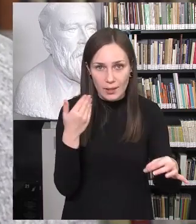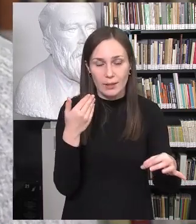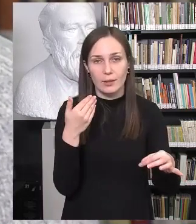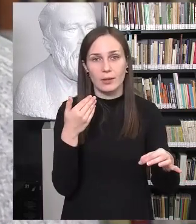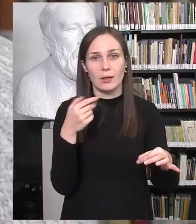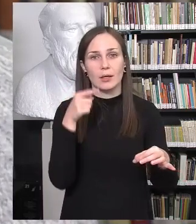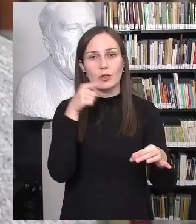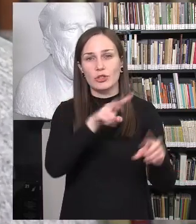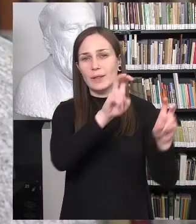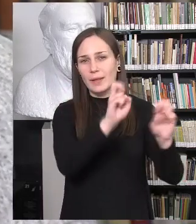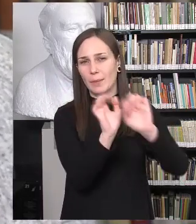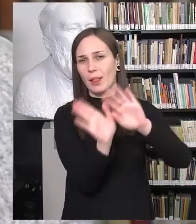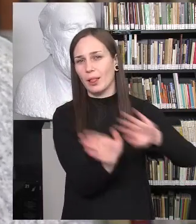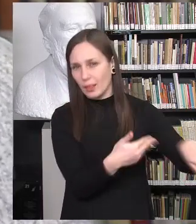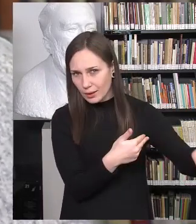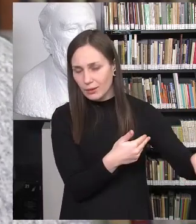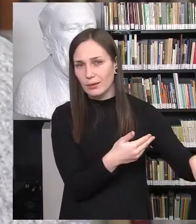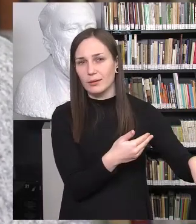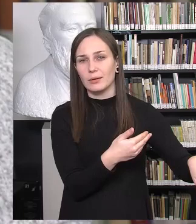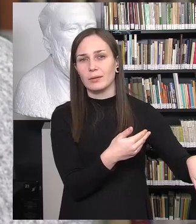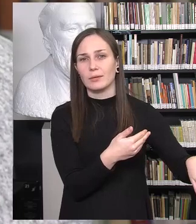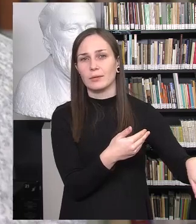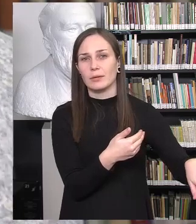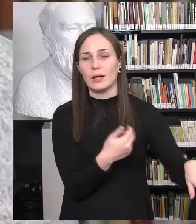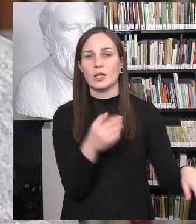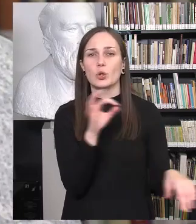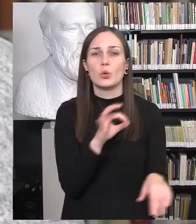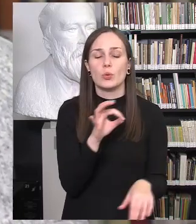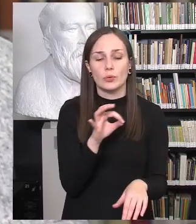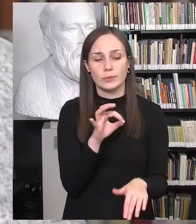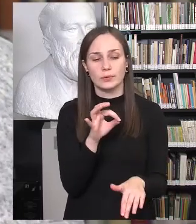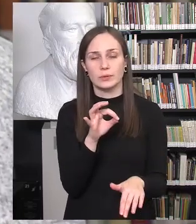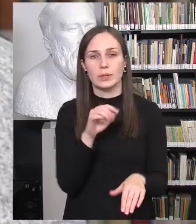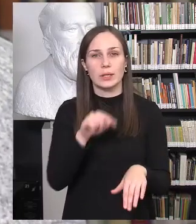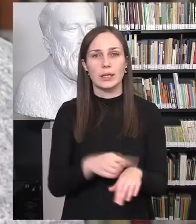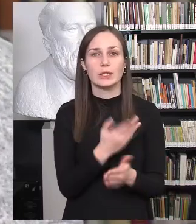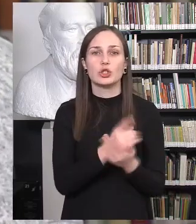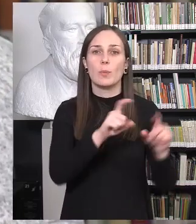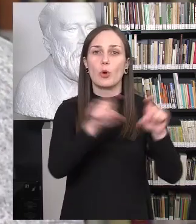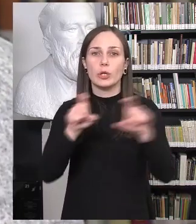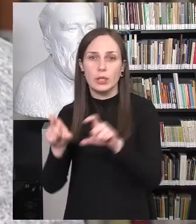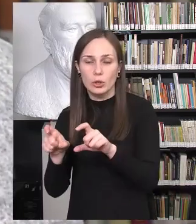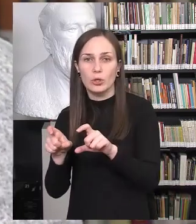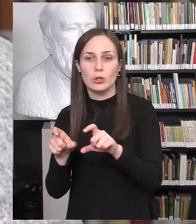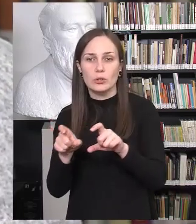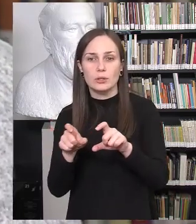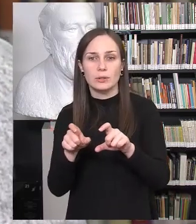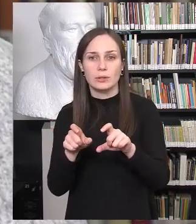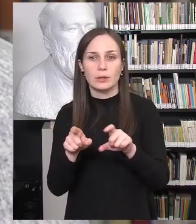ignoruojam šitas temas apsvirtai, nes aš net nekalbuo apie tai, kad būna kartus mokyklose, jie kalbama yra